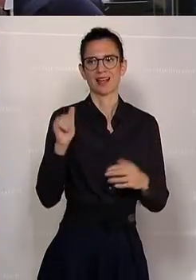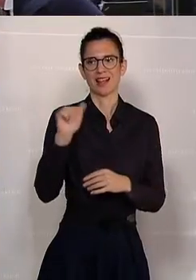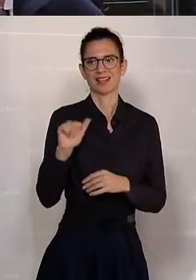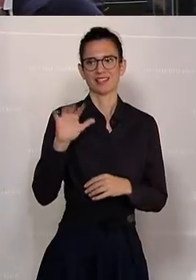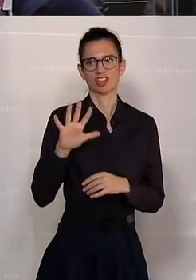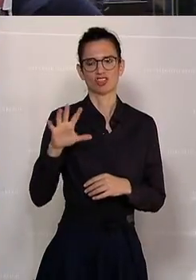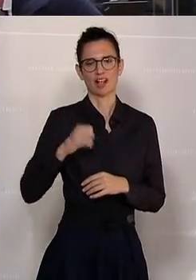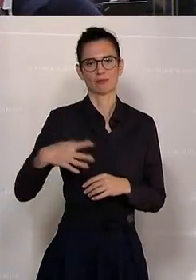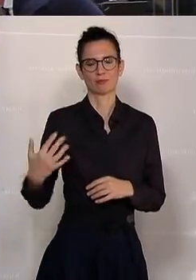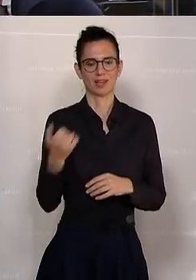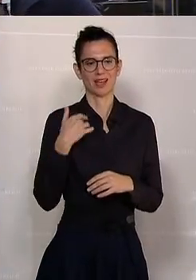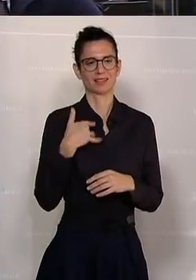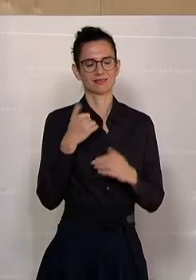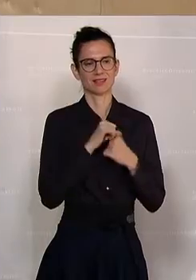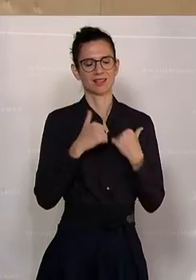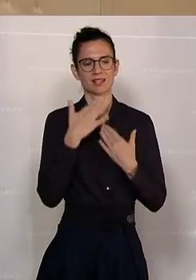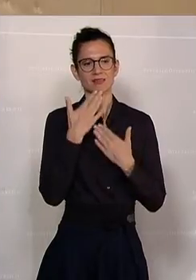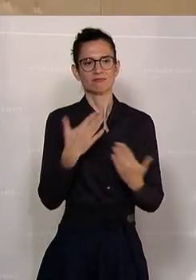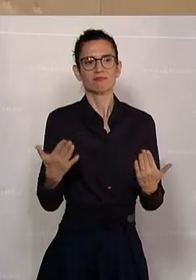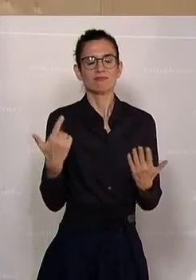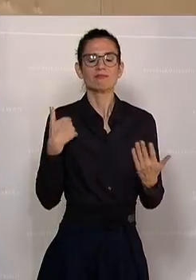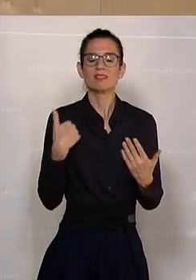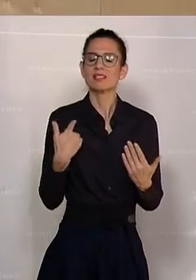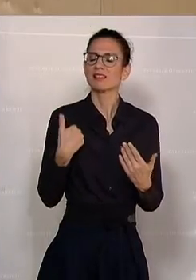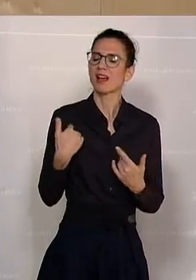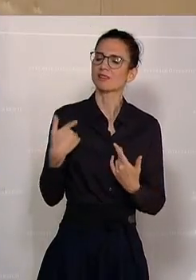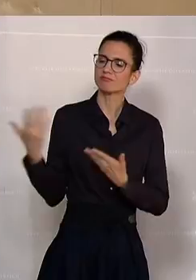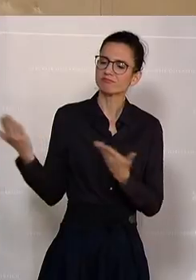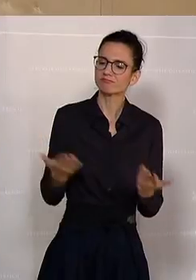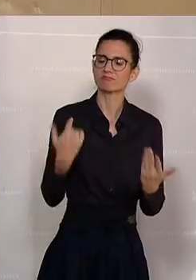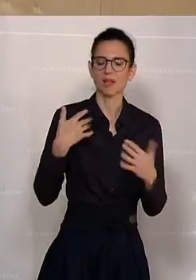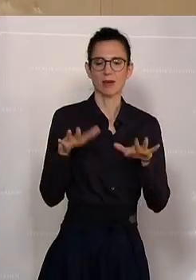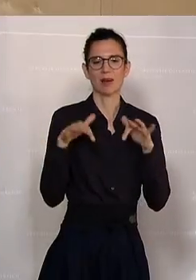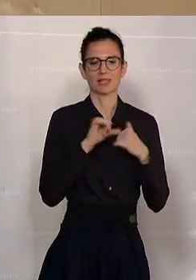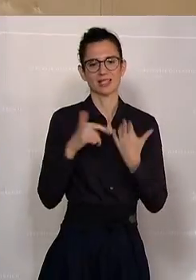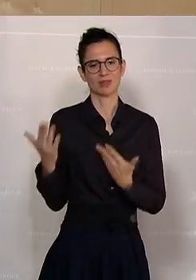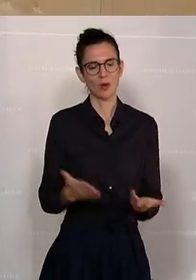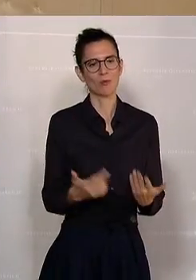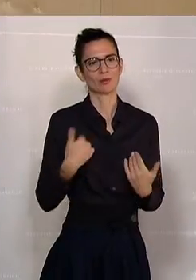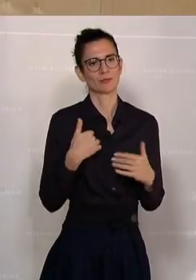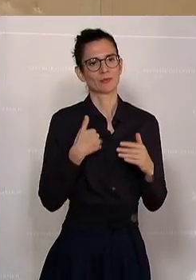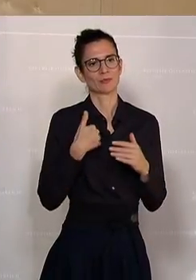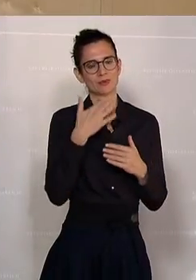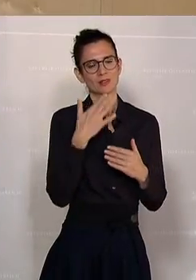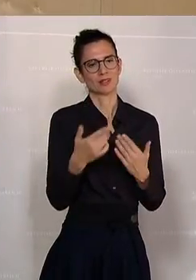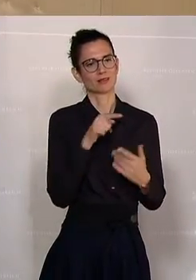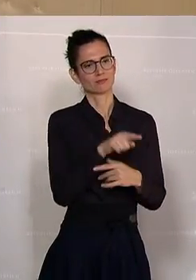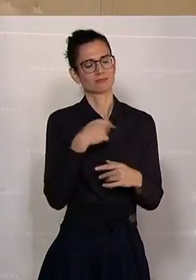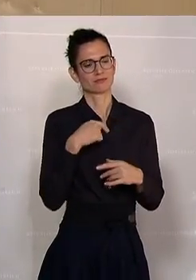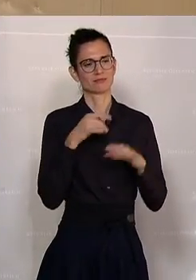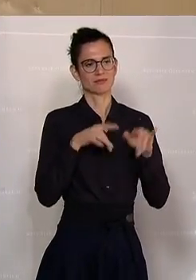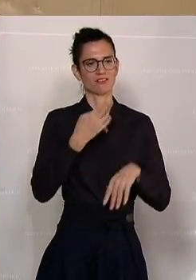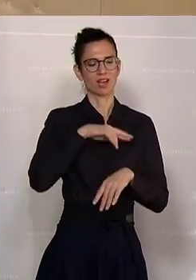Schallenberg, herzlich willkommen im österreichischen Parlament und auch auf eine weiterhin gute Zusammenarbeit. Danke, dass du dieses